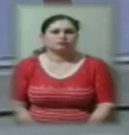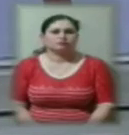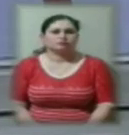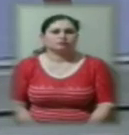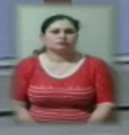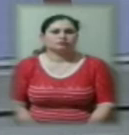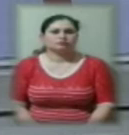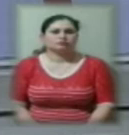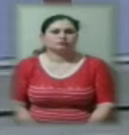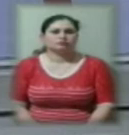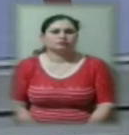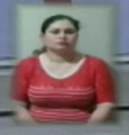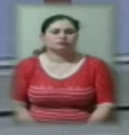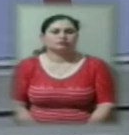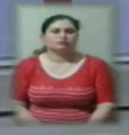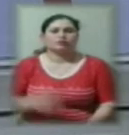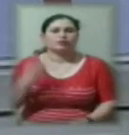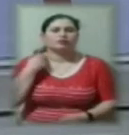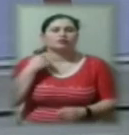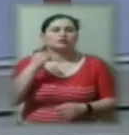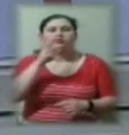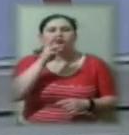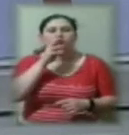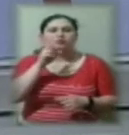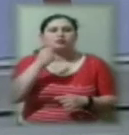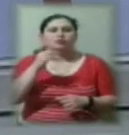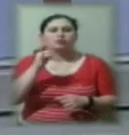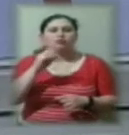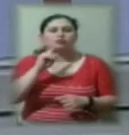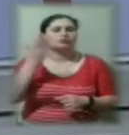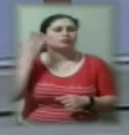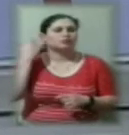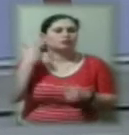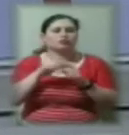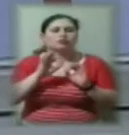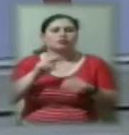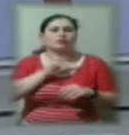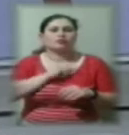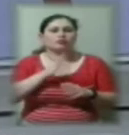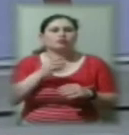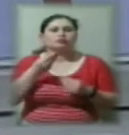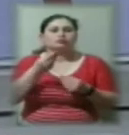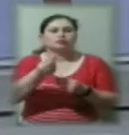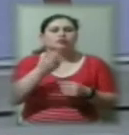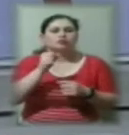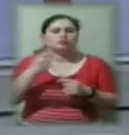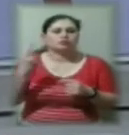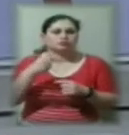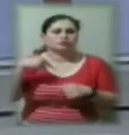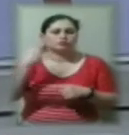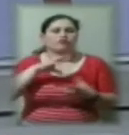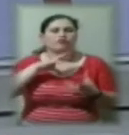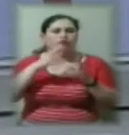Борги із заробітної плати за грудень минулого року працівникам будуть погашені наступного тижня у повному обсязі. Такої